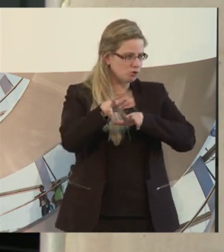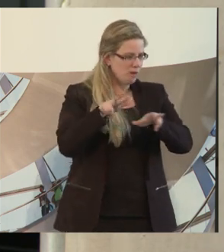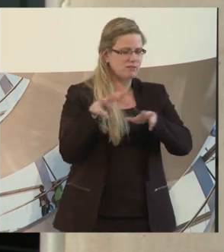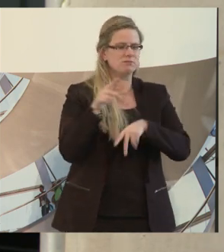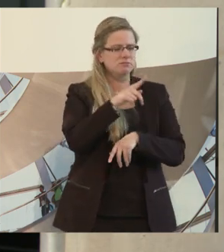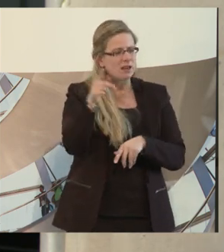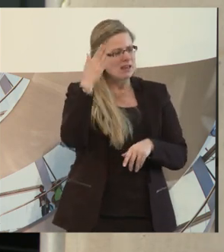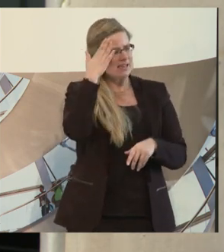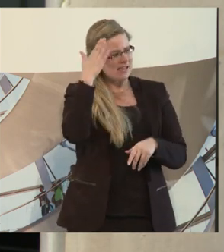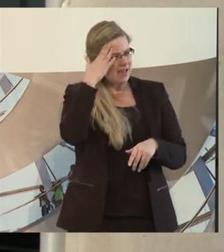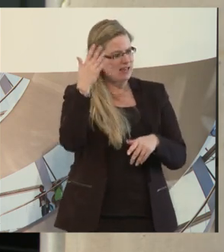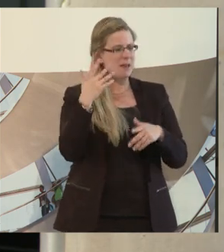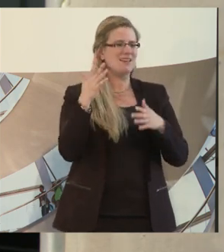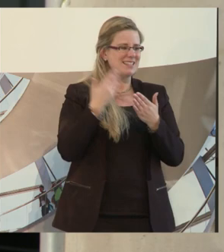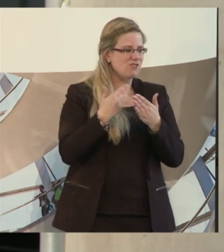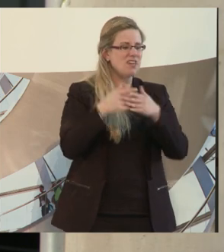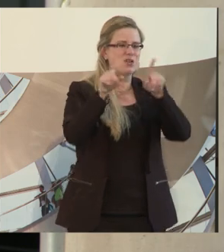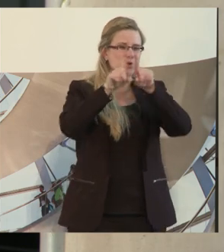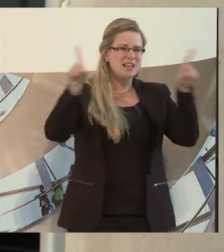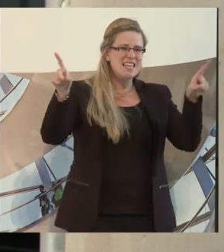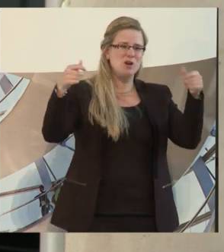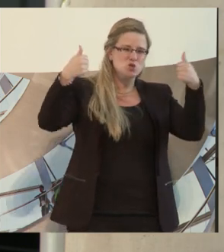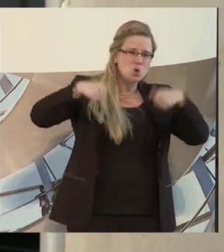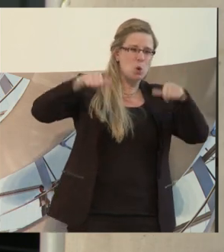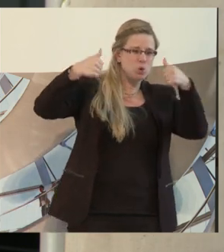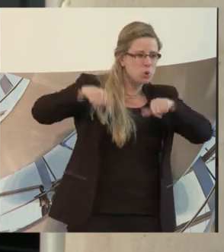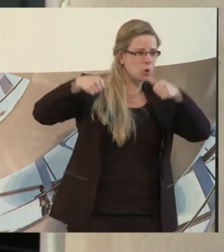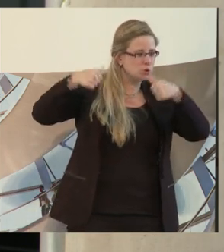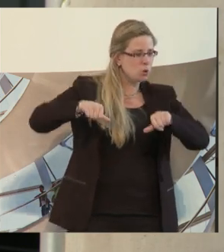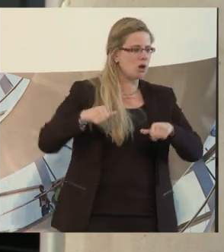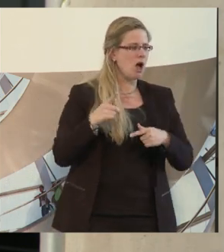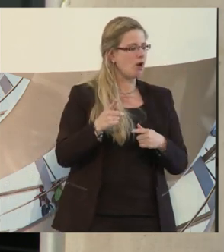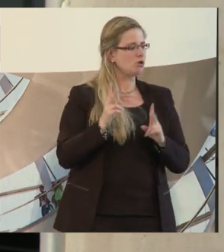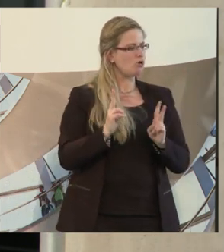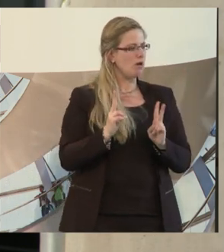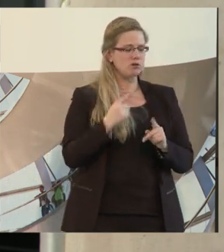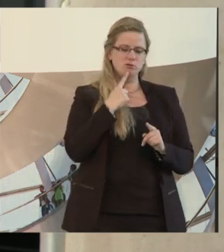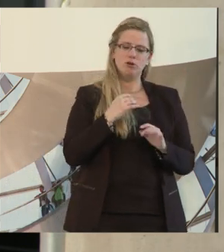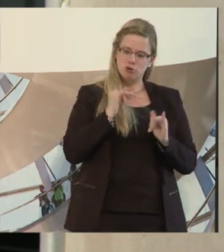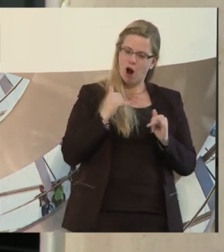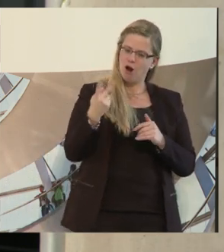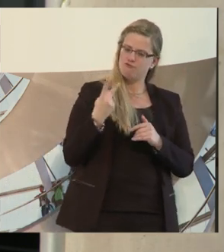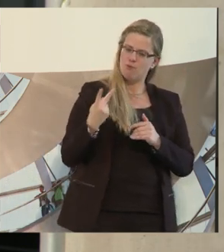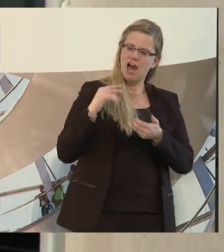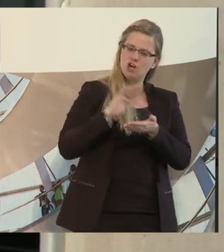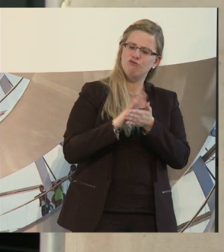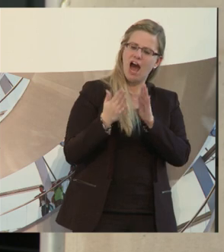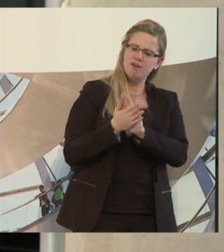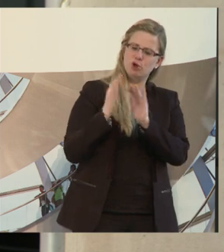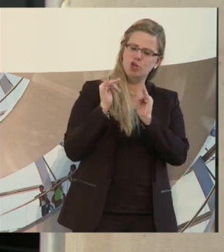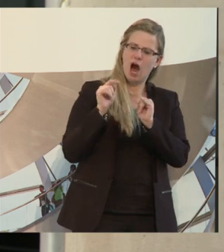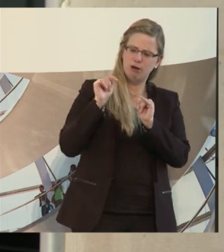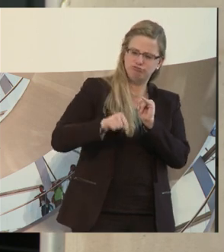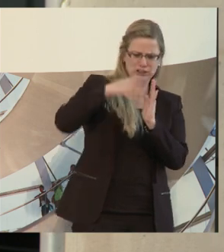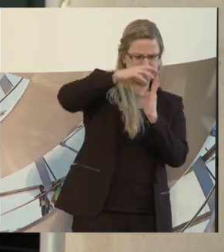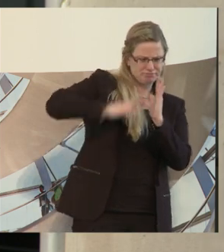solche Vereinbarungen manchmal auch unter Druck gesetzt, aber theoretisch können sie ja sagen, okay, wir vereinbaren das mit euch, aber wir halten uns überhaupt nicht dran. Es